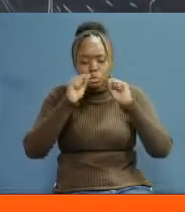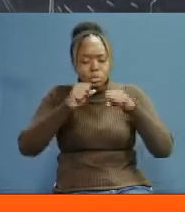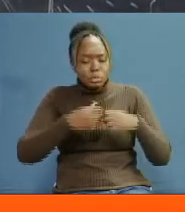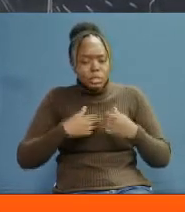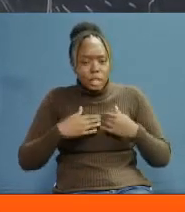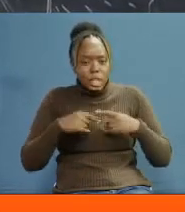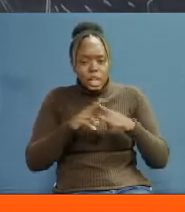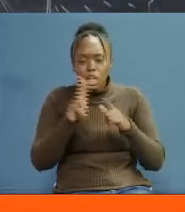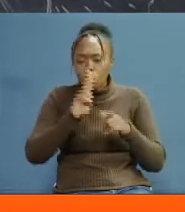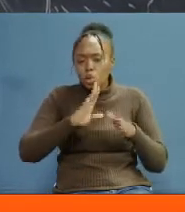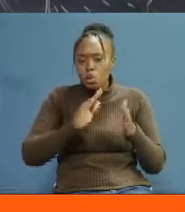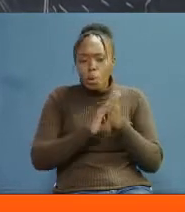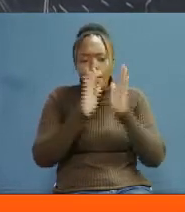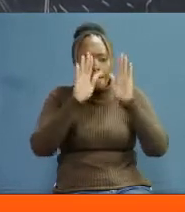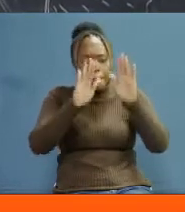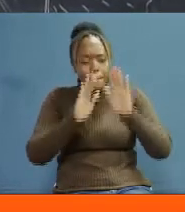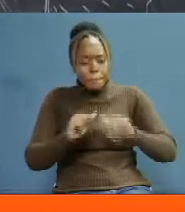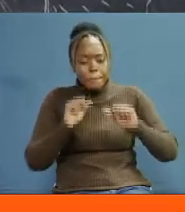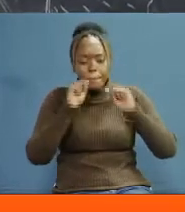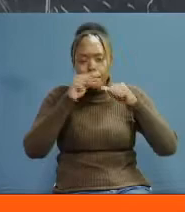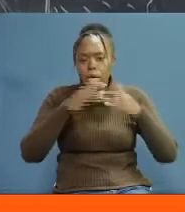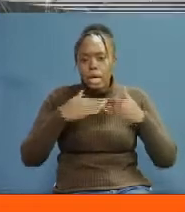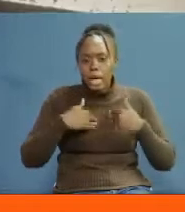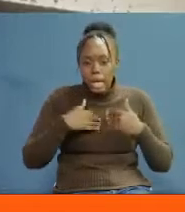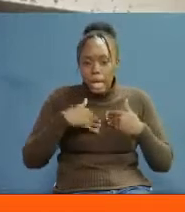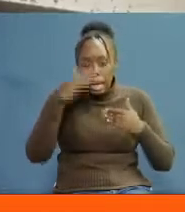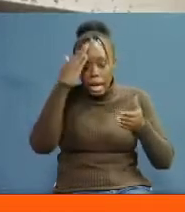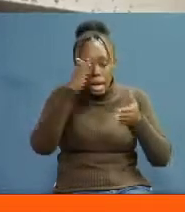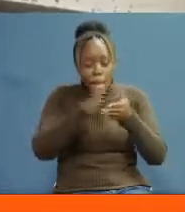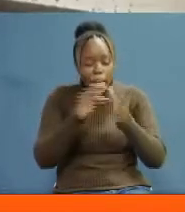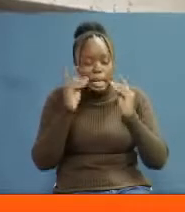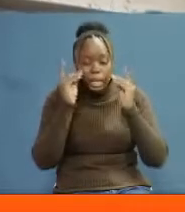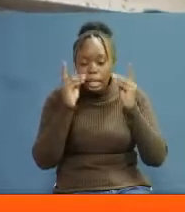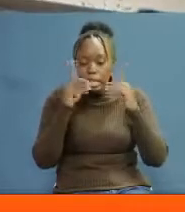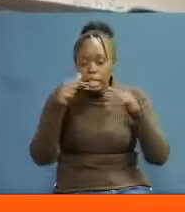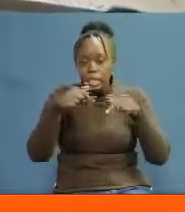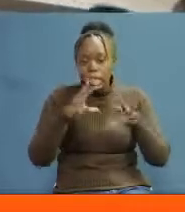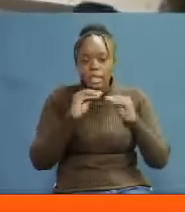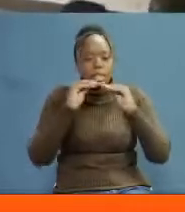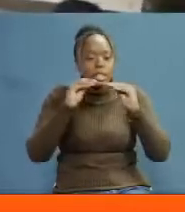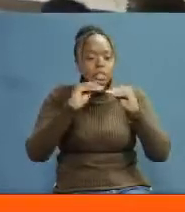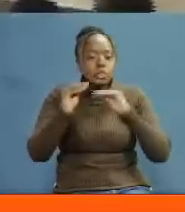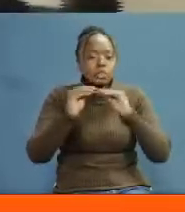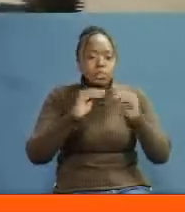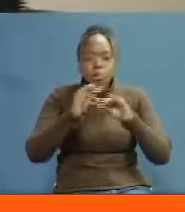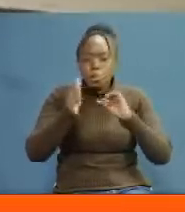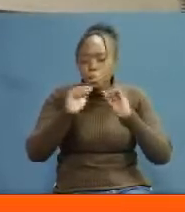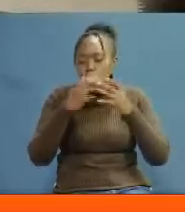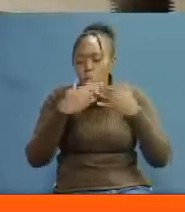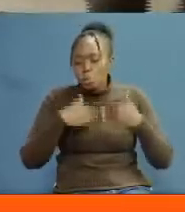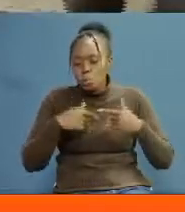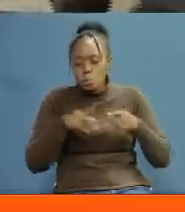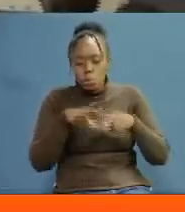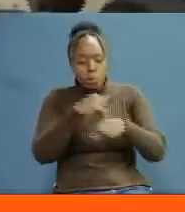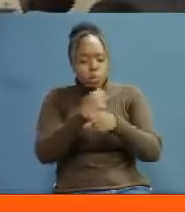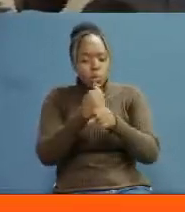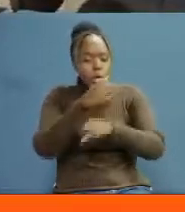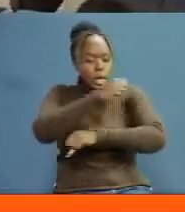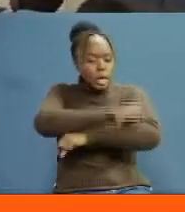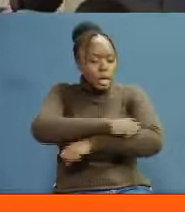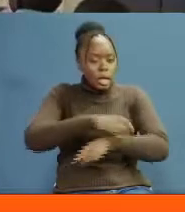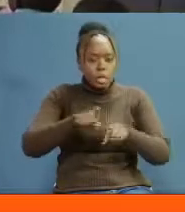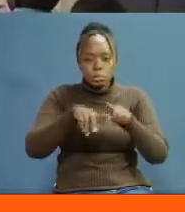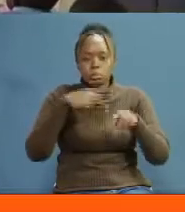matumizi yake Ni muhimu ili kufanya maamuzi ya hekma Huku mafunzo haki wa lenga walimu Ufanyi kazi wa shule,